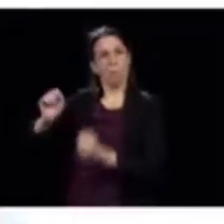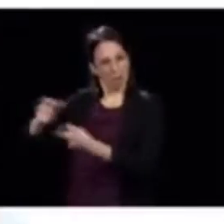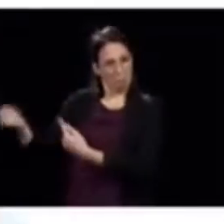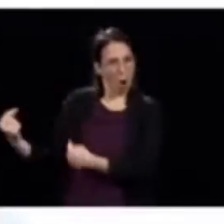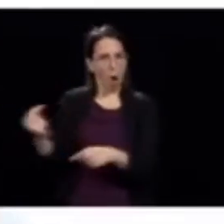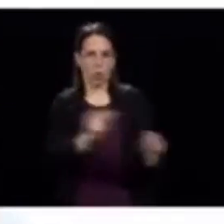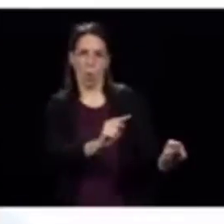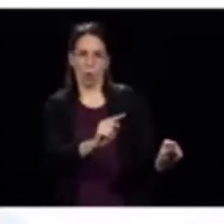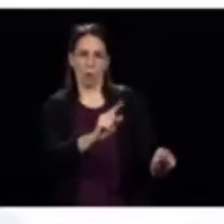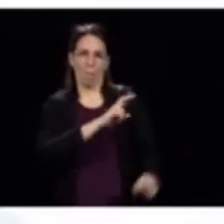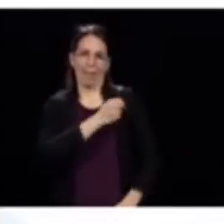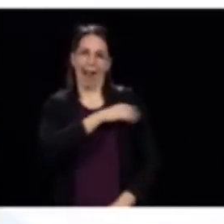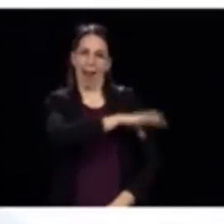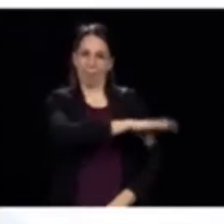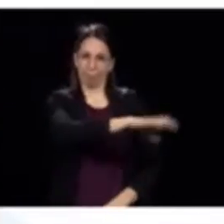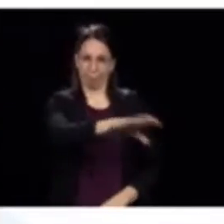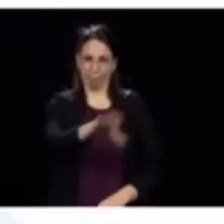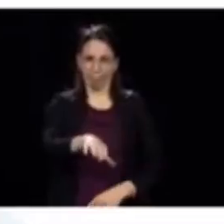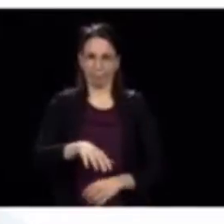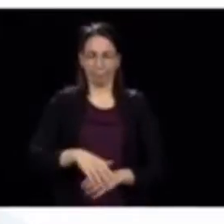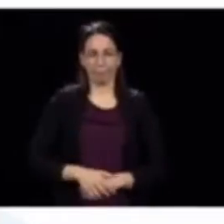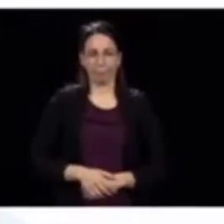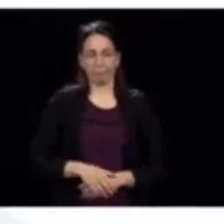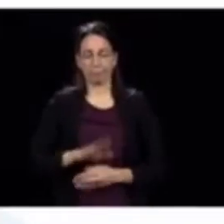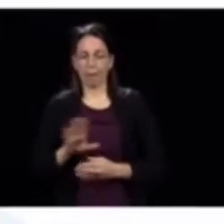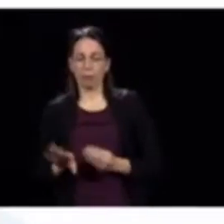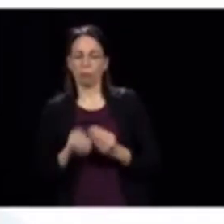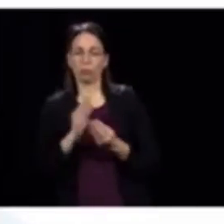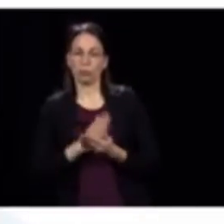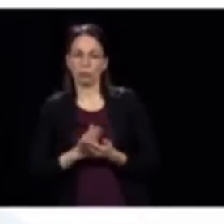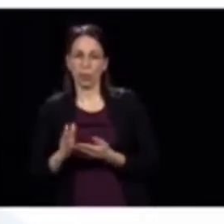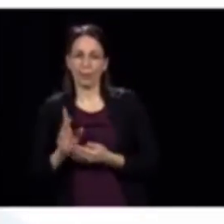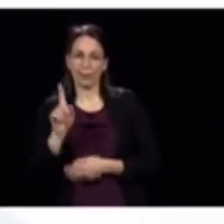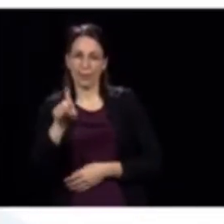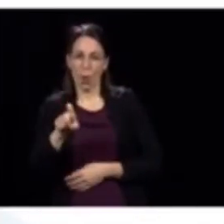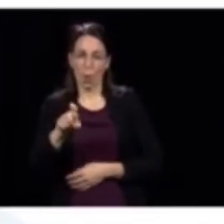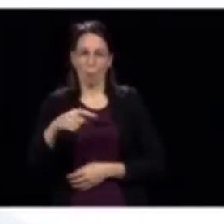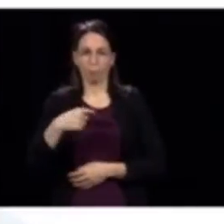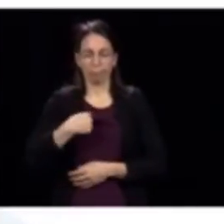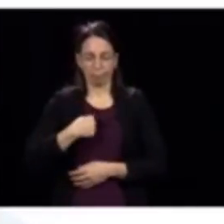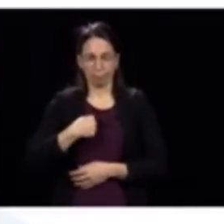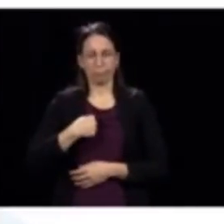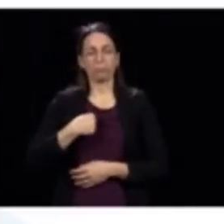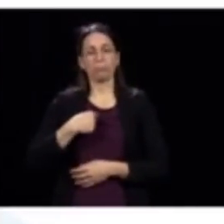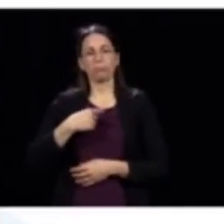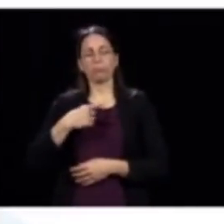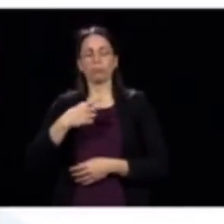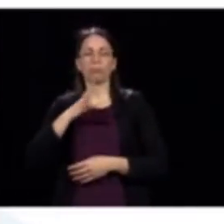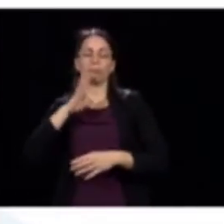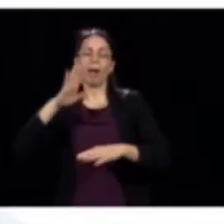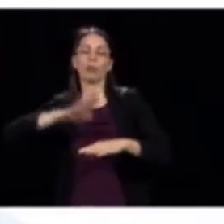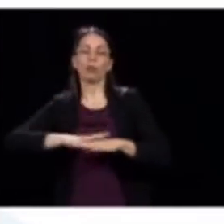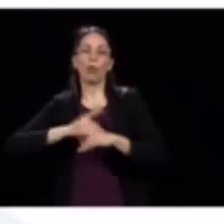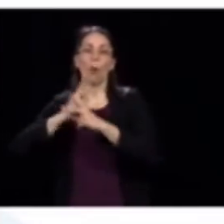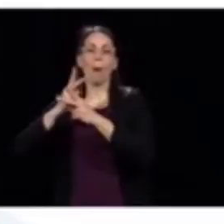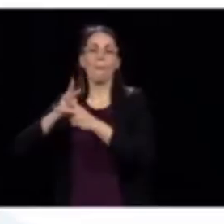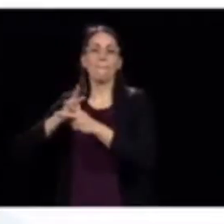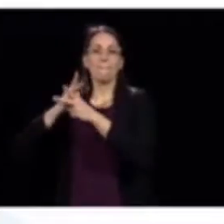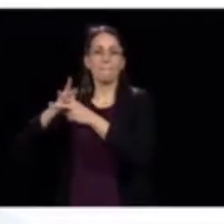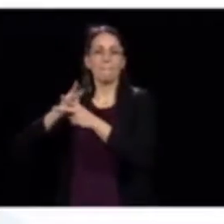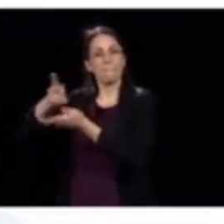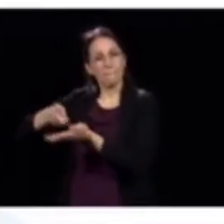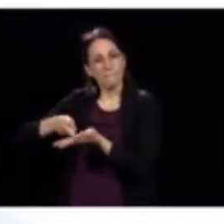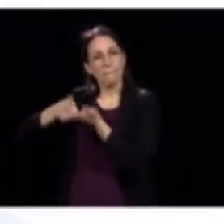pourrait retourner dans les hôpitaux. Et en complémentaire, si vous permettez, on va parler encore de la question des préposés aux